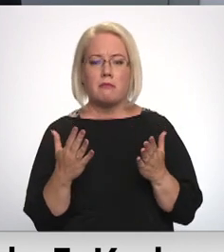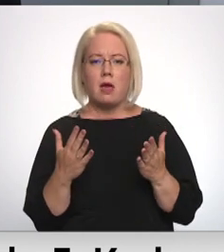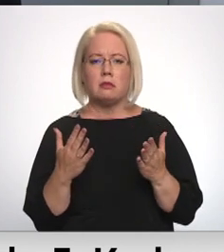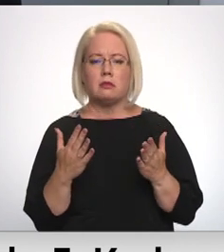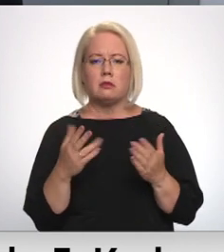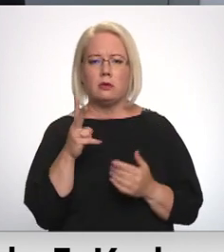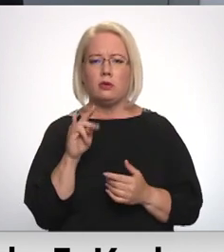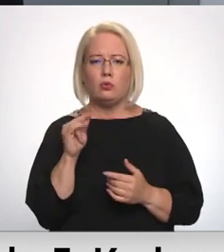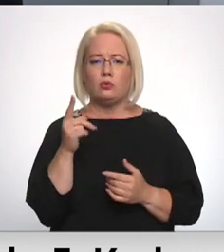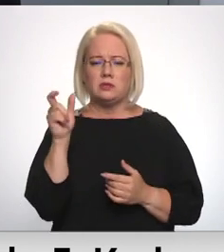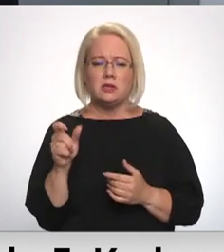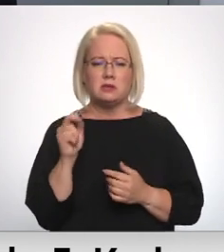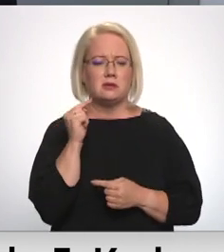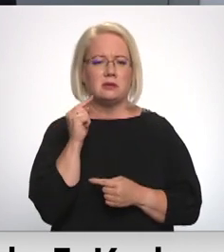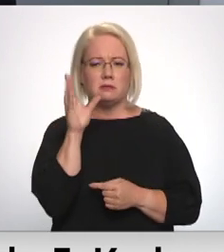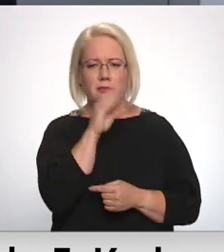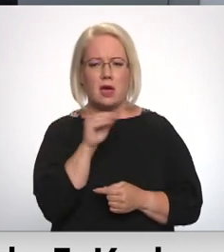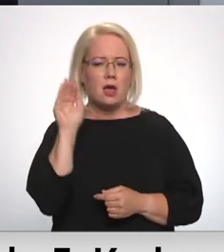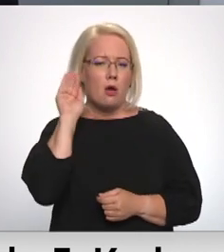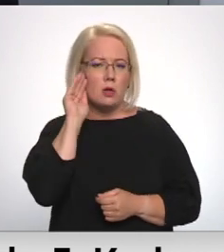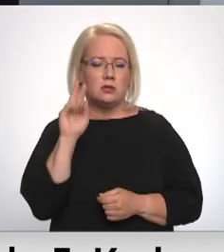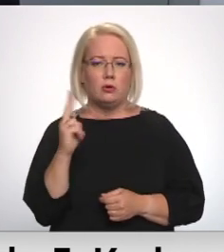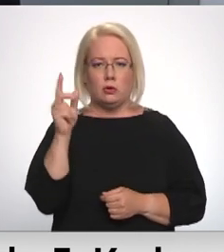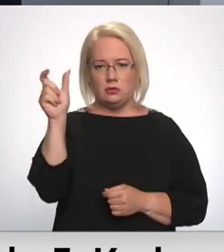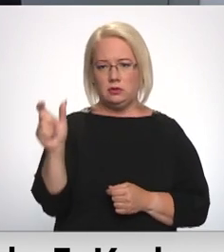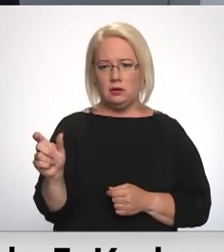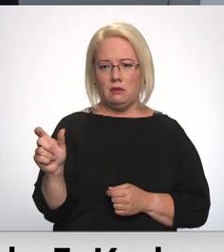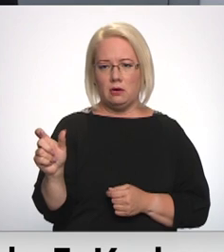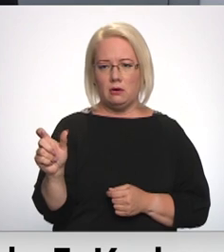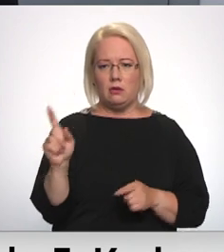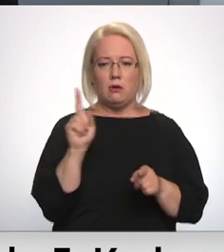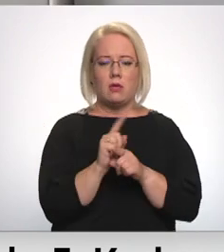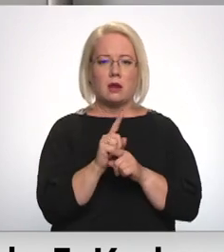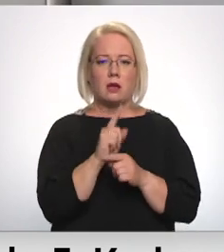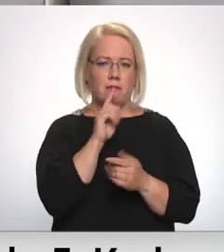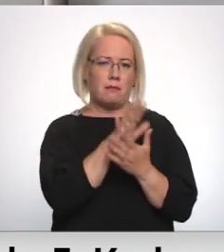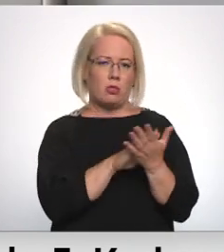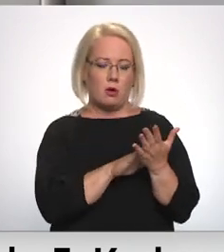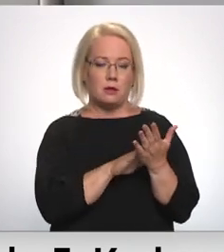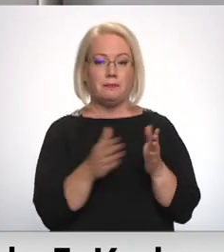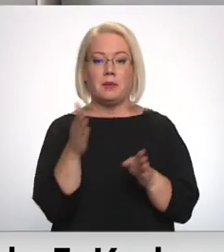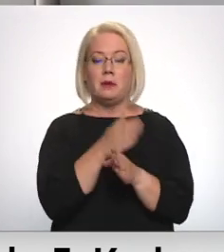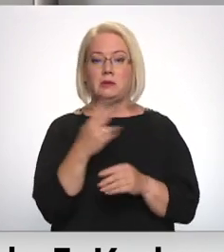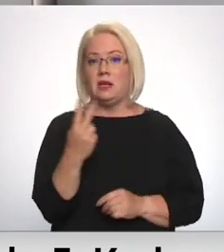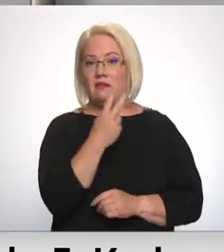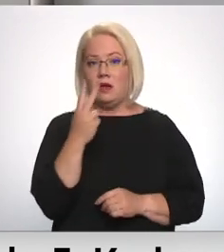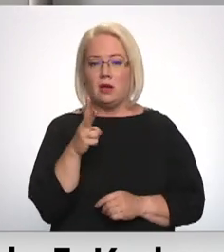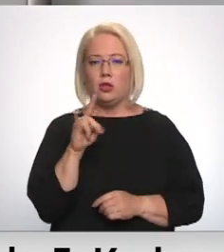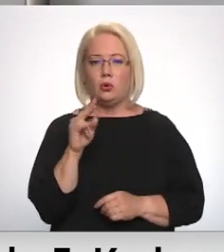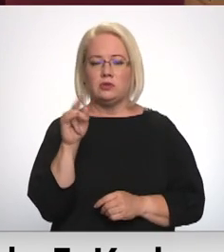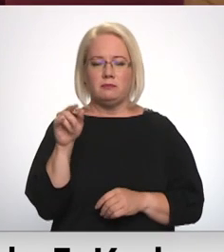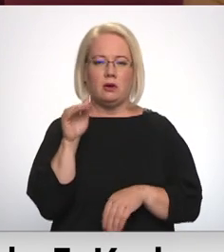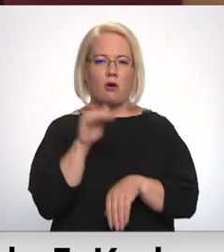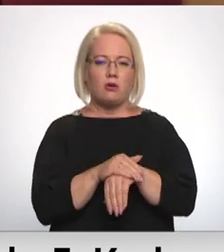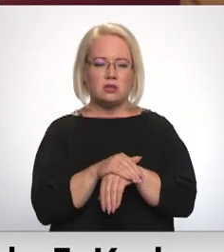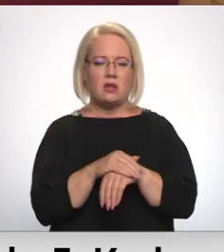vienmēr spēja uzklausīt otru cilvēku un viņam arī piedot. Pirms diviem gadiem Čūzim tika koncentrēt